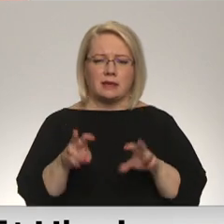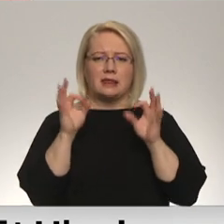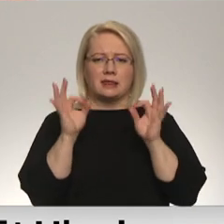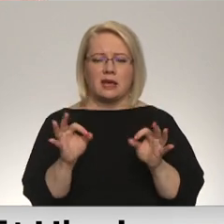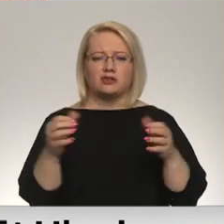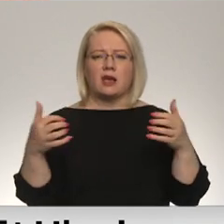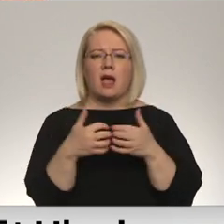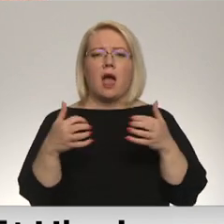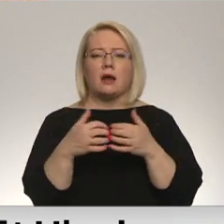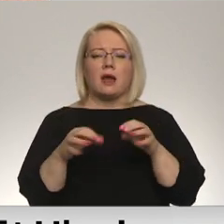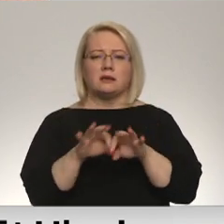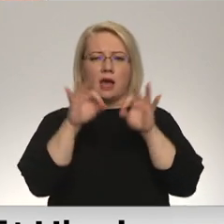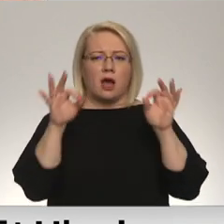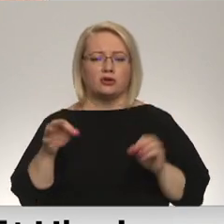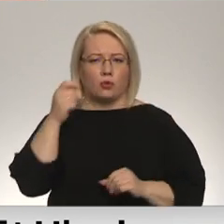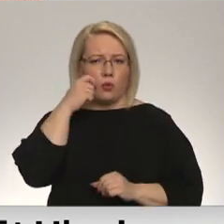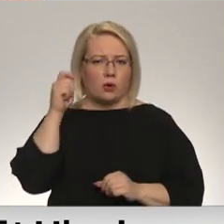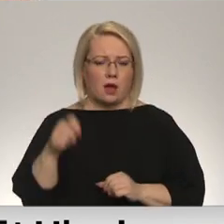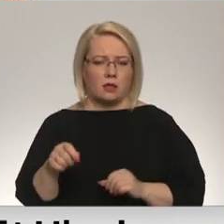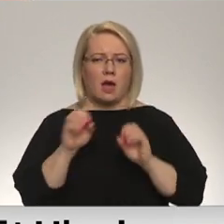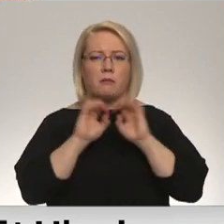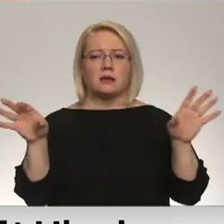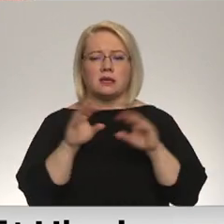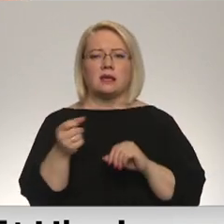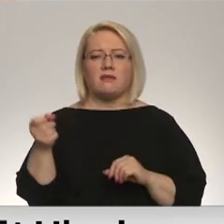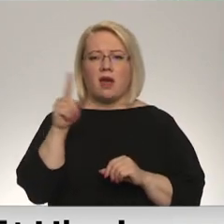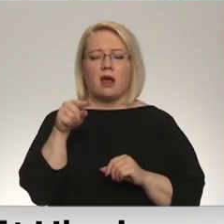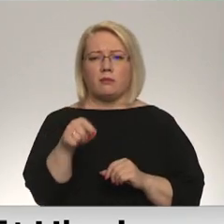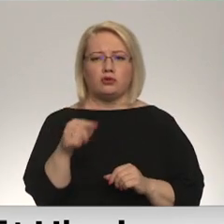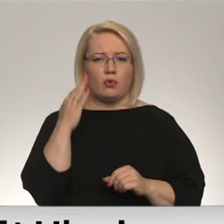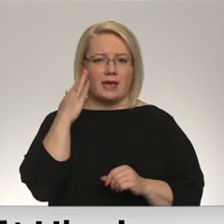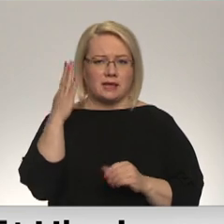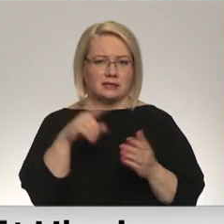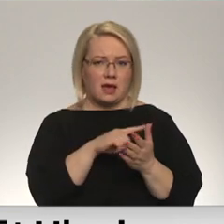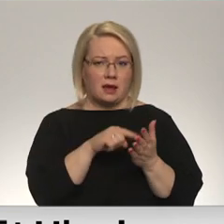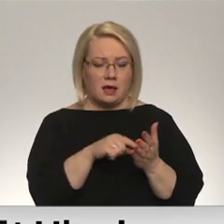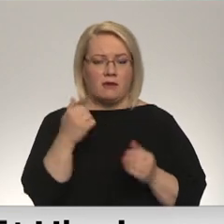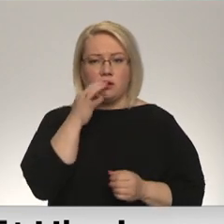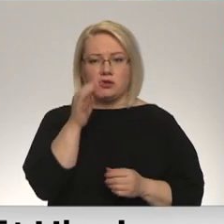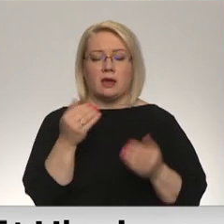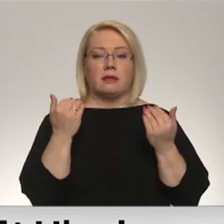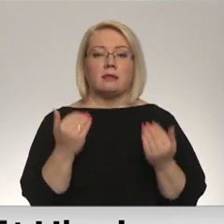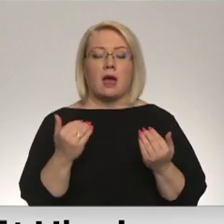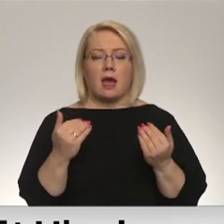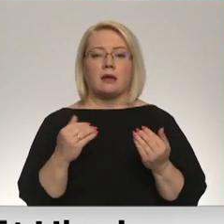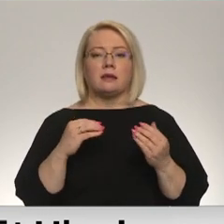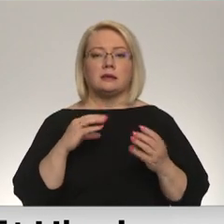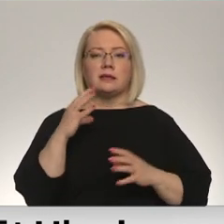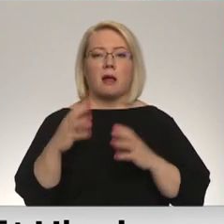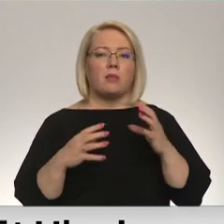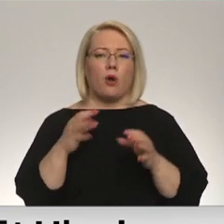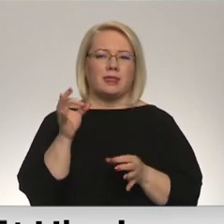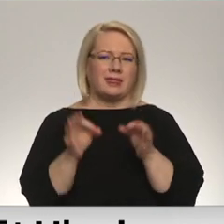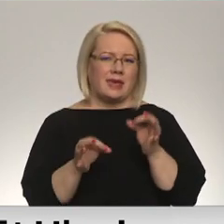kara sākšanu Ukrainā. Pastāstiet, lūdzu, vairāk pašu vietc. Pat labām starptautiskajās tiesās